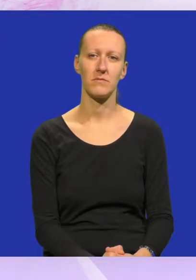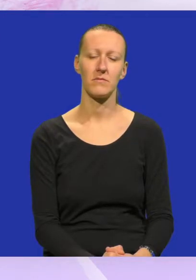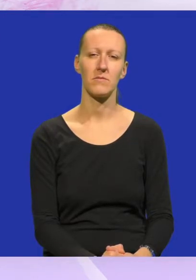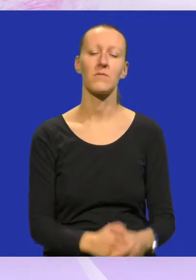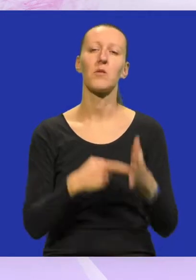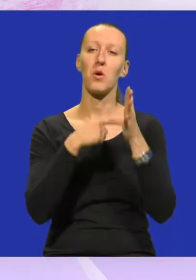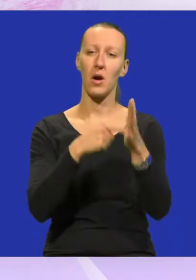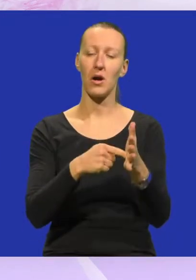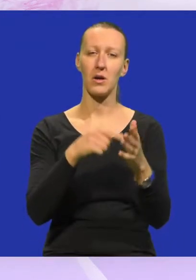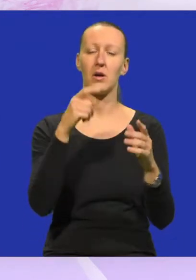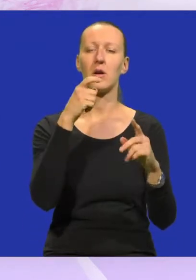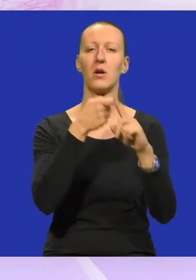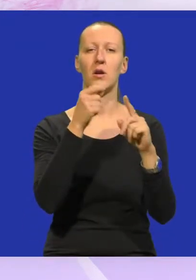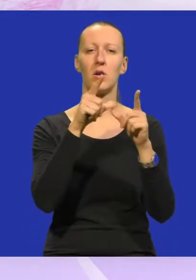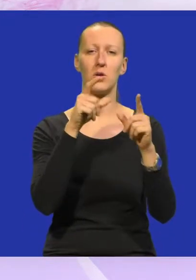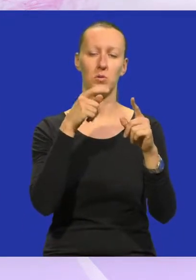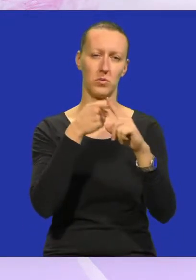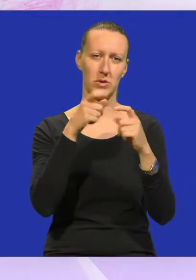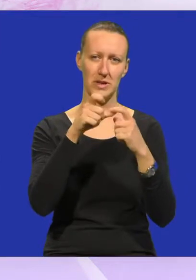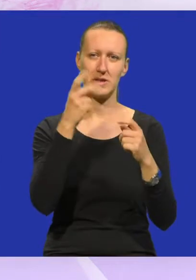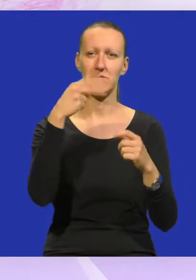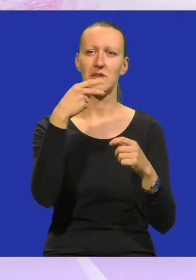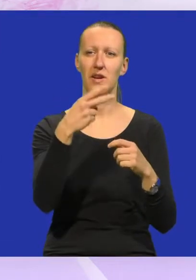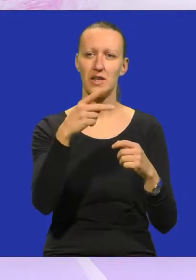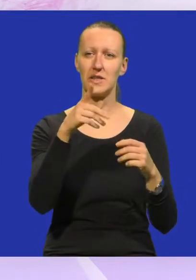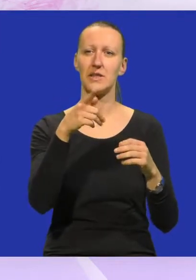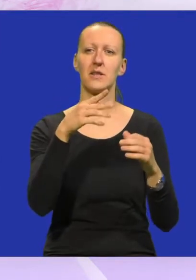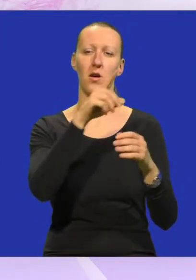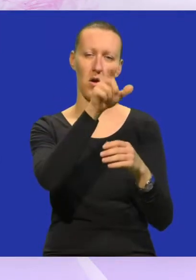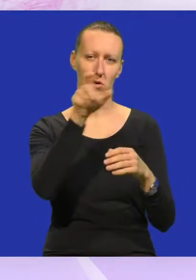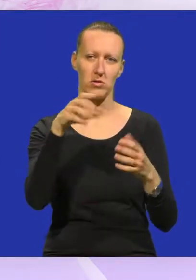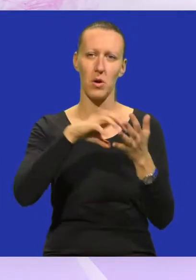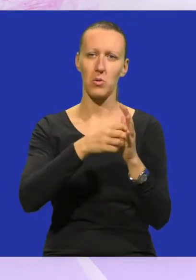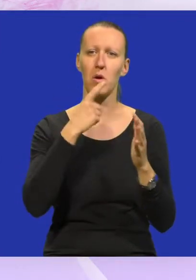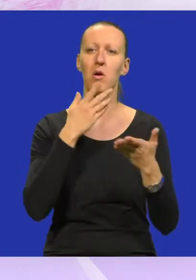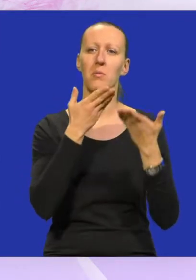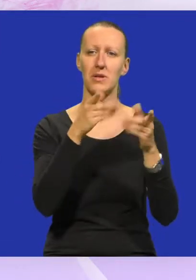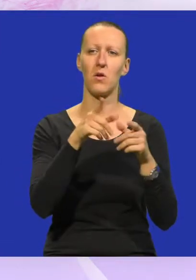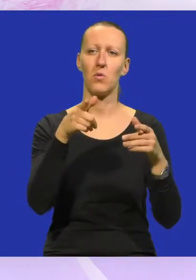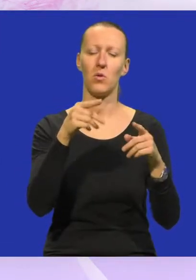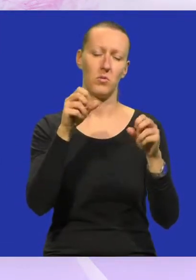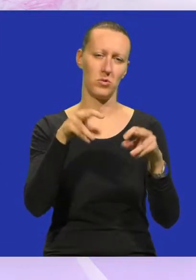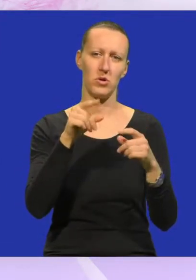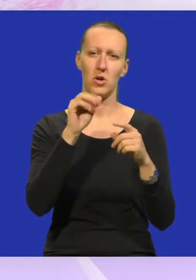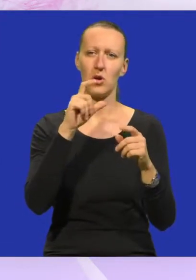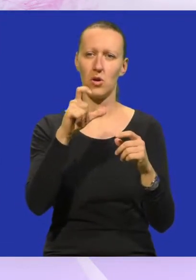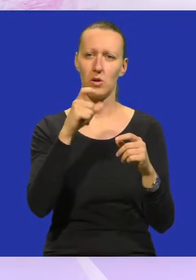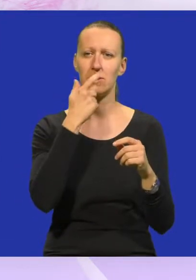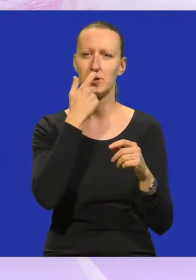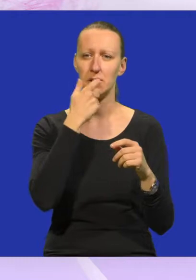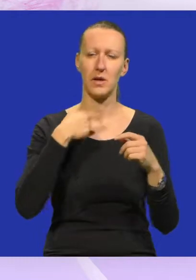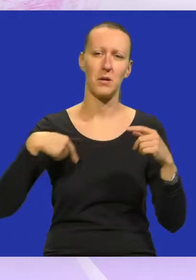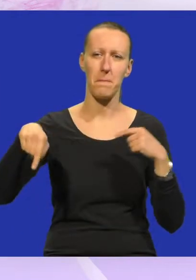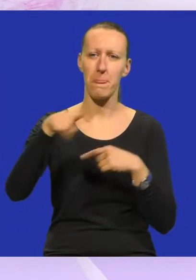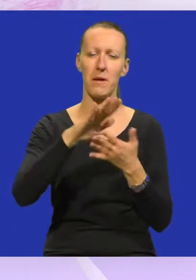Predstavljamo vam Kruks 2020, grafičku mapu grupe autora koja je predstavljena u dvorištu Pulskog Rojca. Mi smo